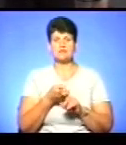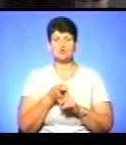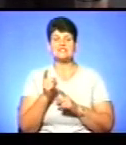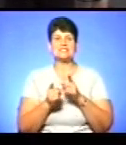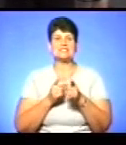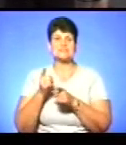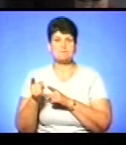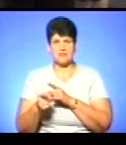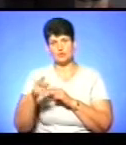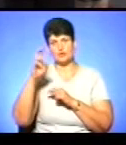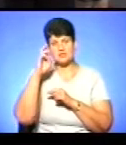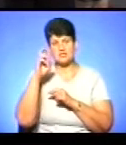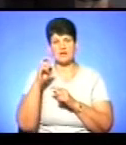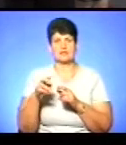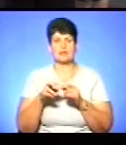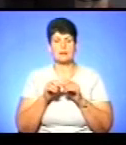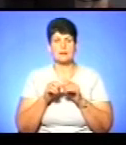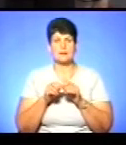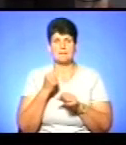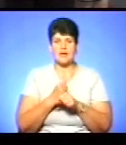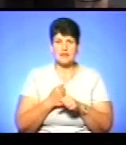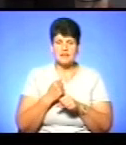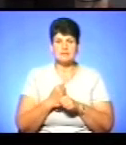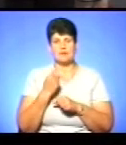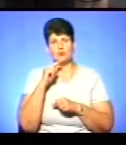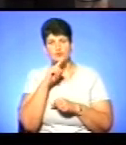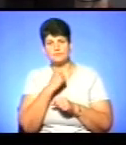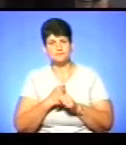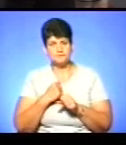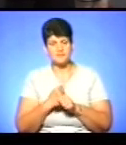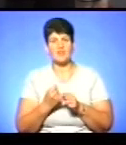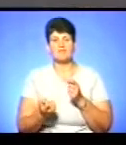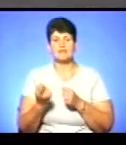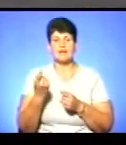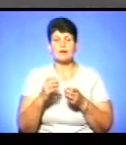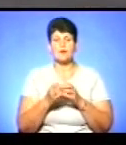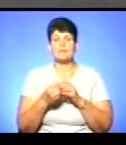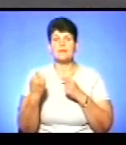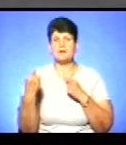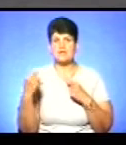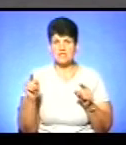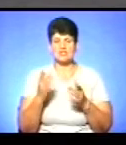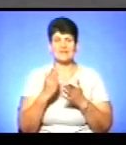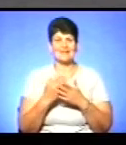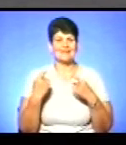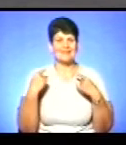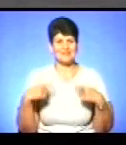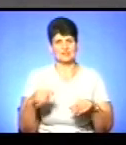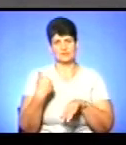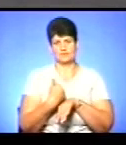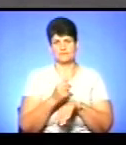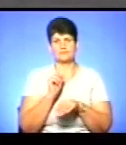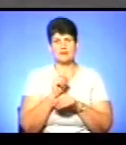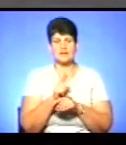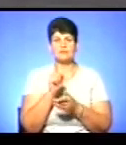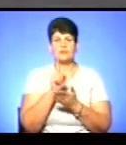і державних механізмів, і економічних механізмів виникає проблема інша, ставляться інші пріоритети, яким має